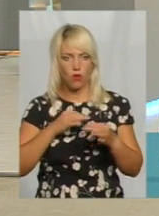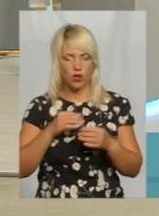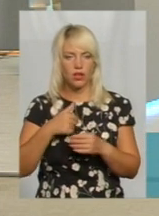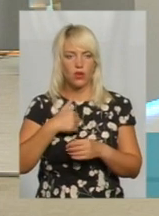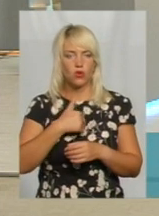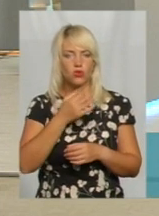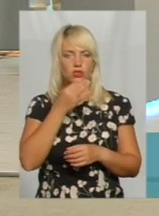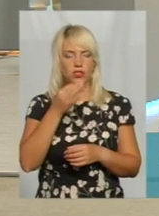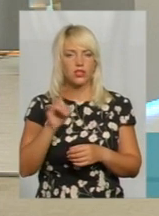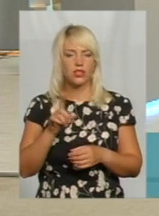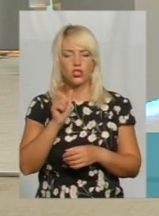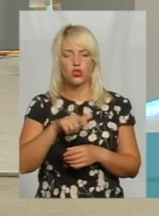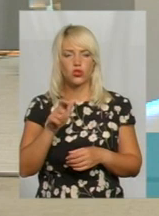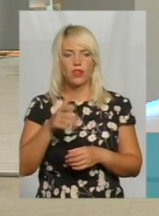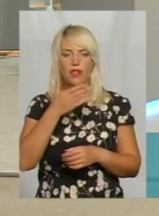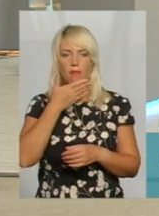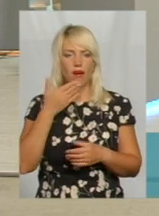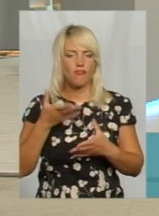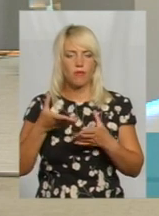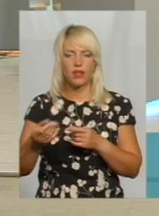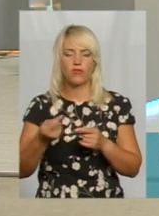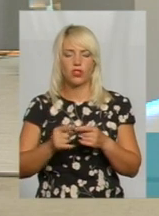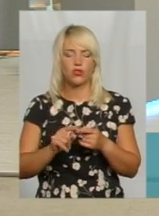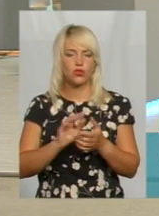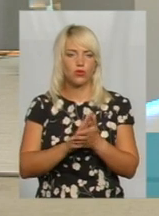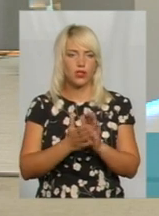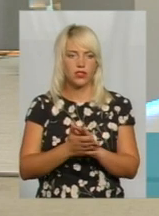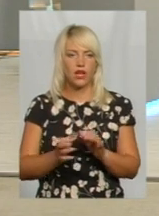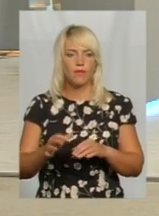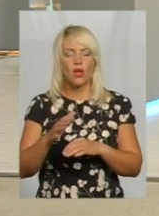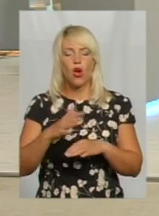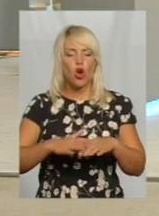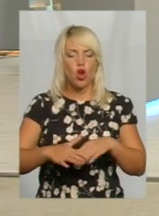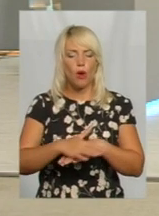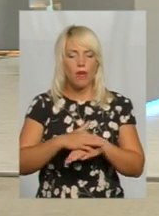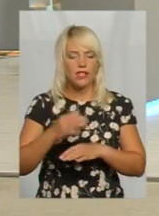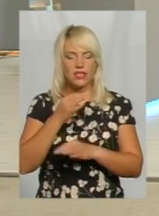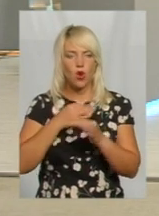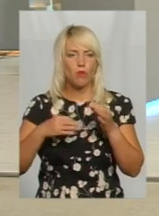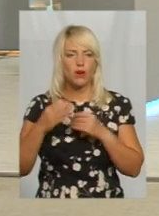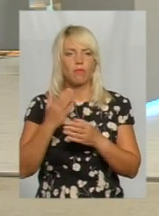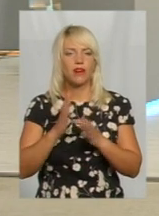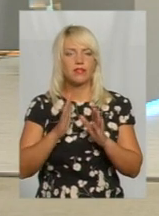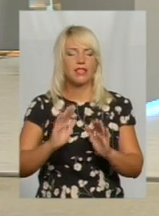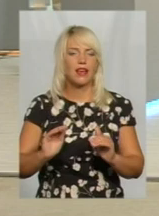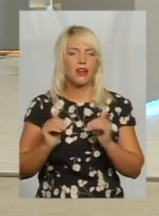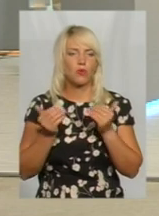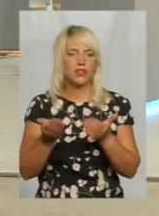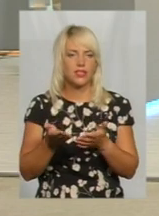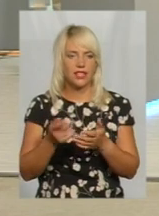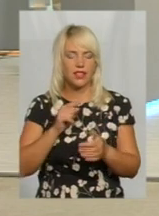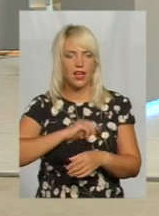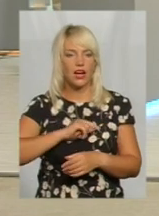жителі не мають впливу на цю ситуацію. Громадські обговорення, вони мають лише рекомендаційний характер. Тобто,